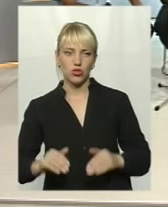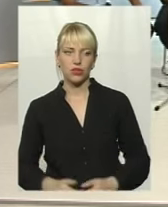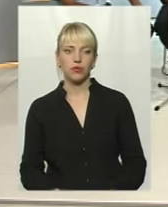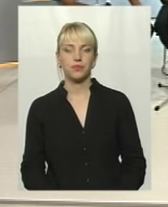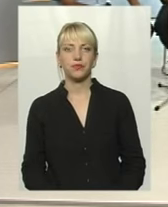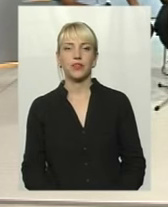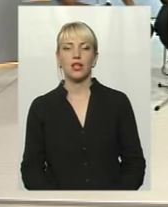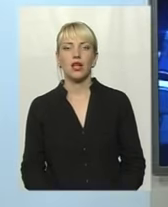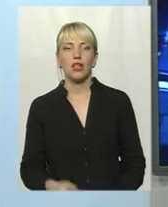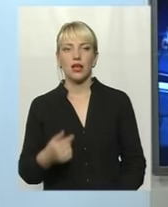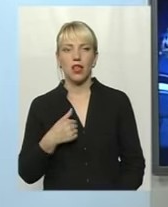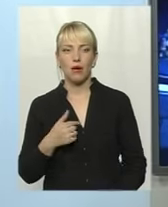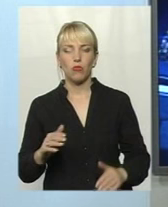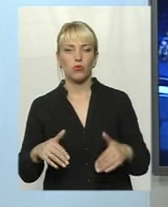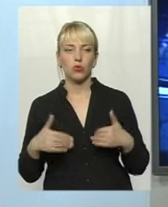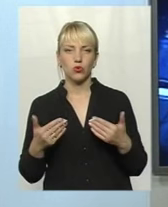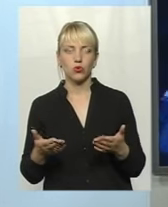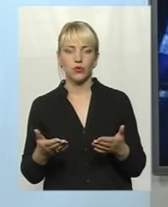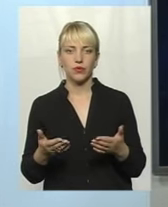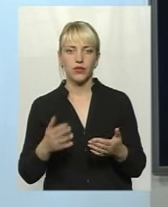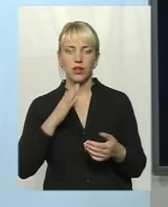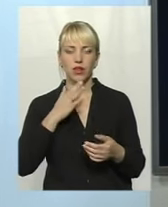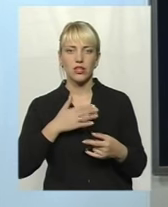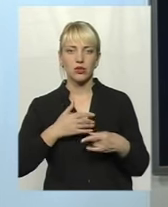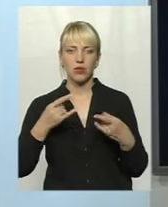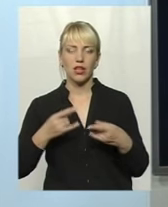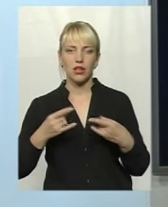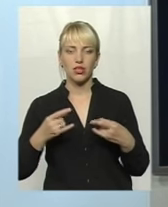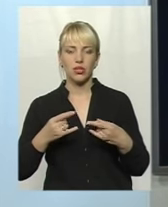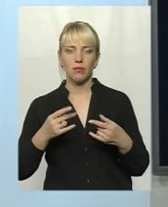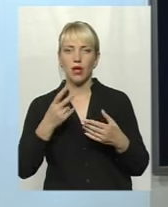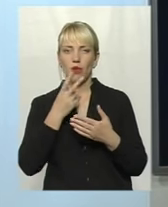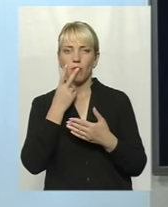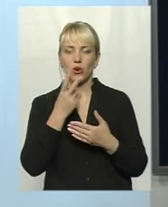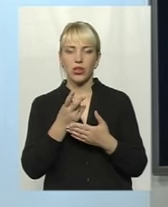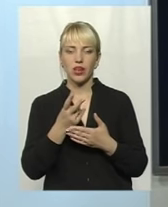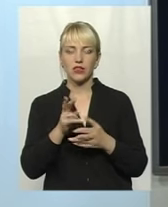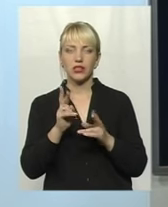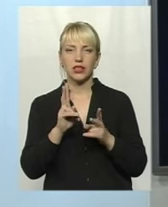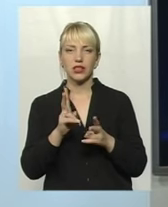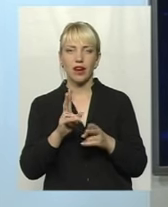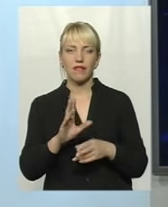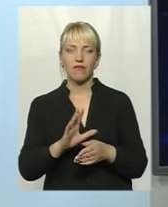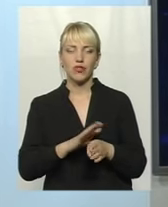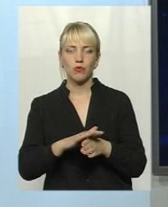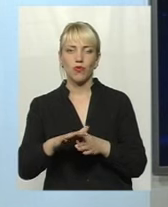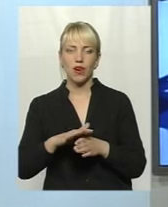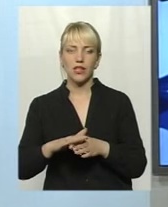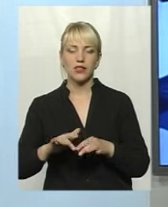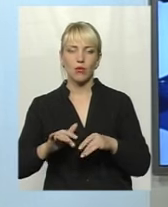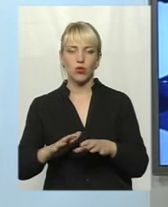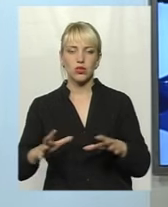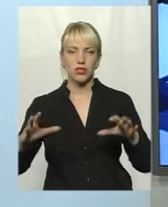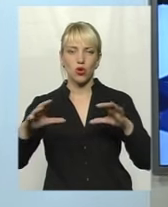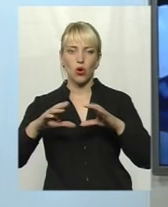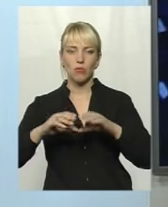Я пропоную нашим глядачам переглянути, як відбувається процеси об'єднання